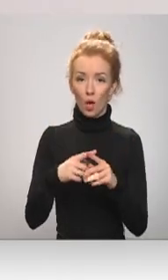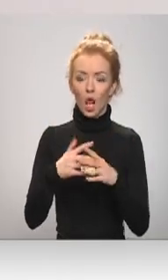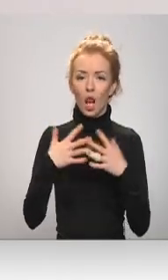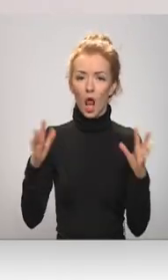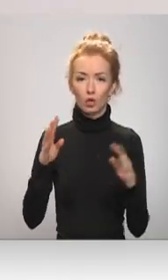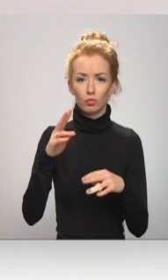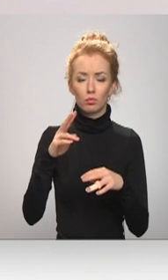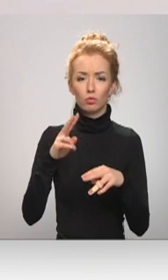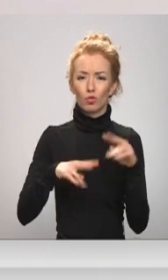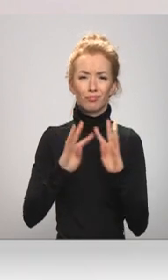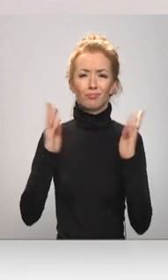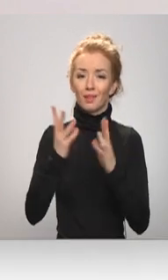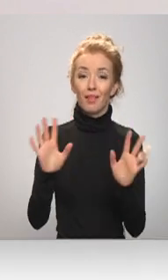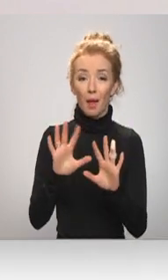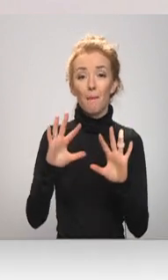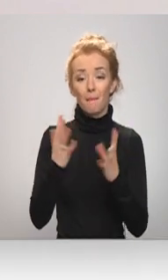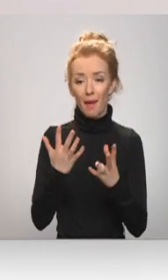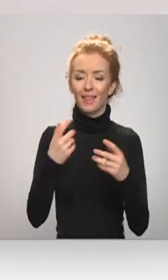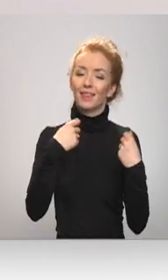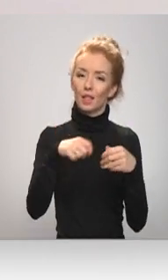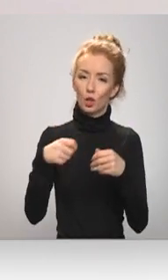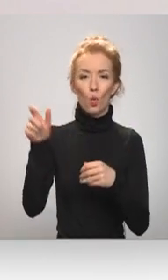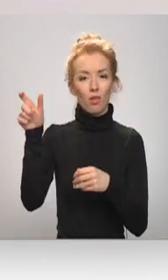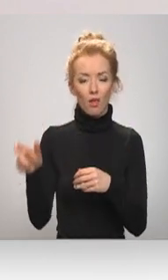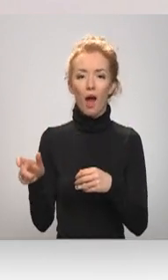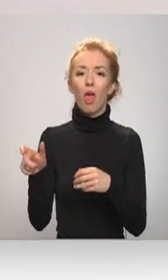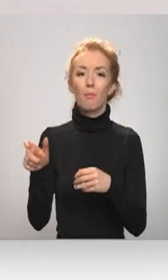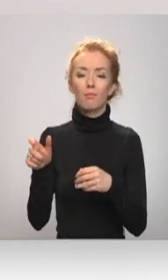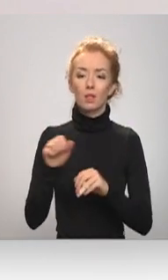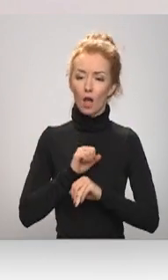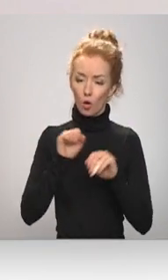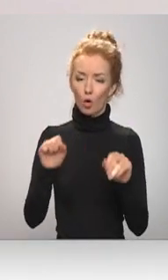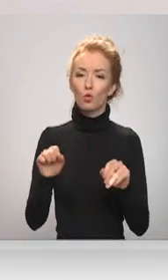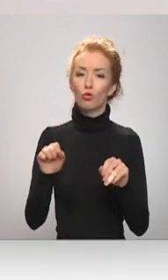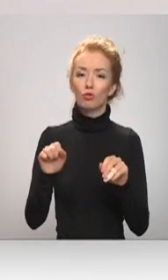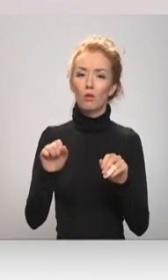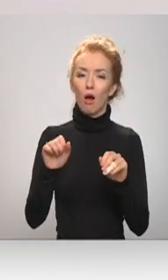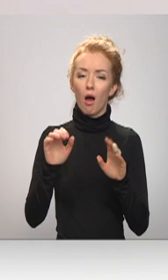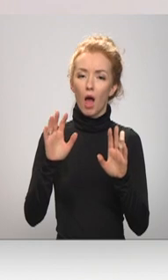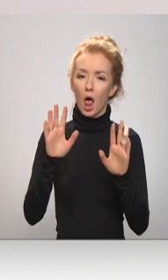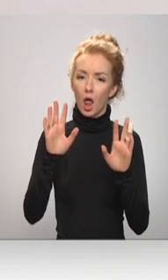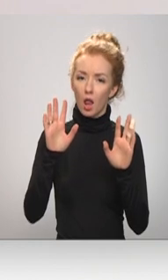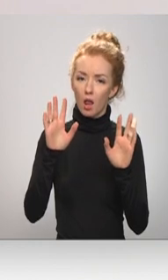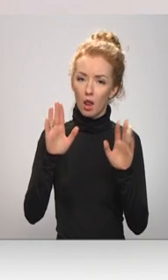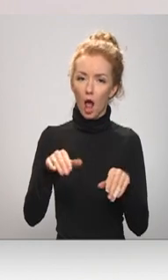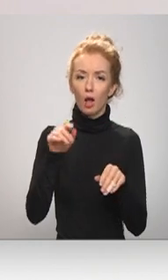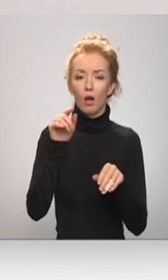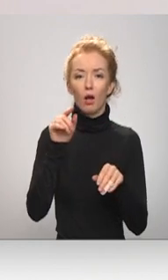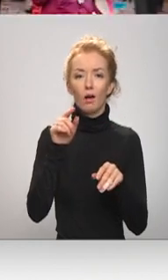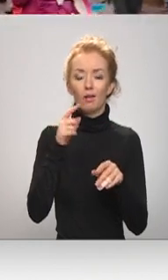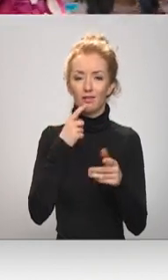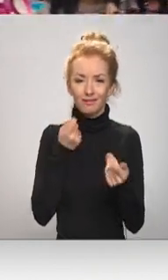jābūt vai nebūs, bet skaits, ka tirgotājiem būs jānotrošina, lai tomēr tiktu kontrolēt šī